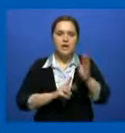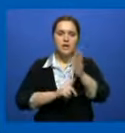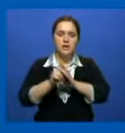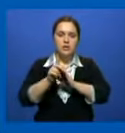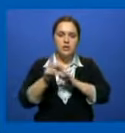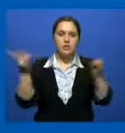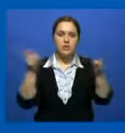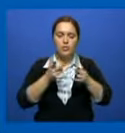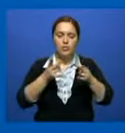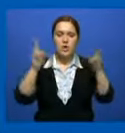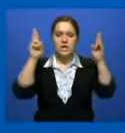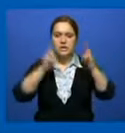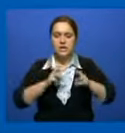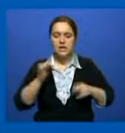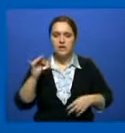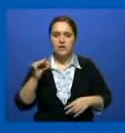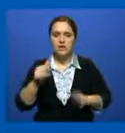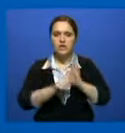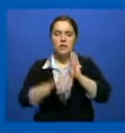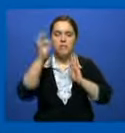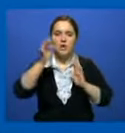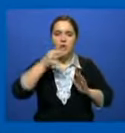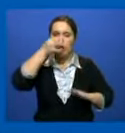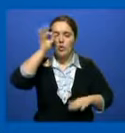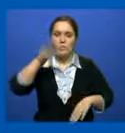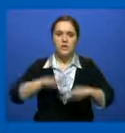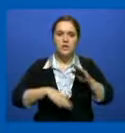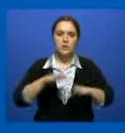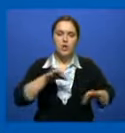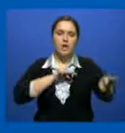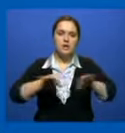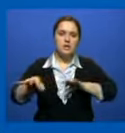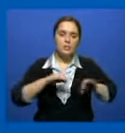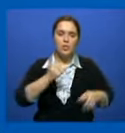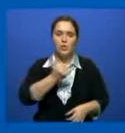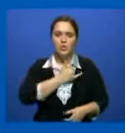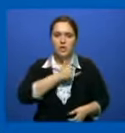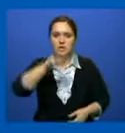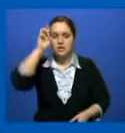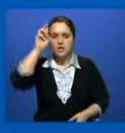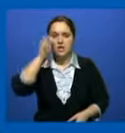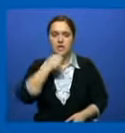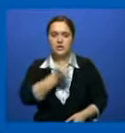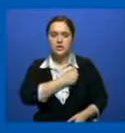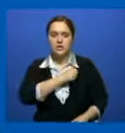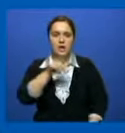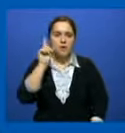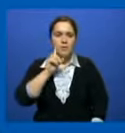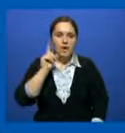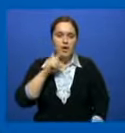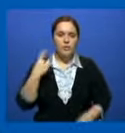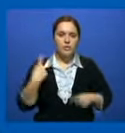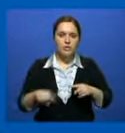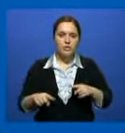прикладные исследования и 60% это опытно-конструкторские разработки. У нас в стране, к сожалению, крен пока другой.